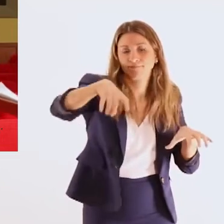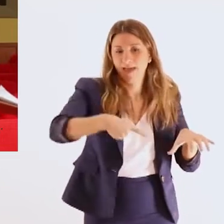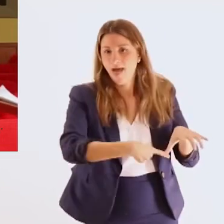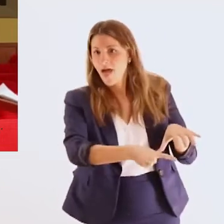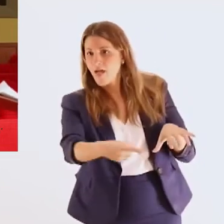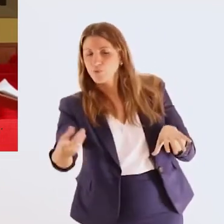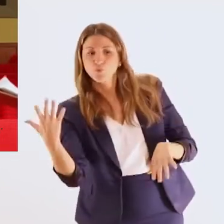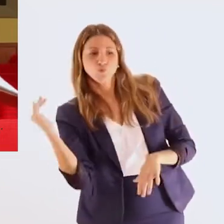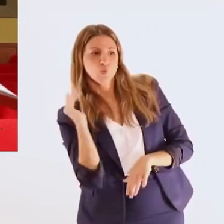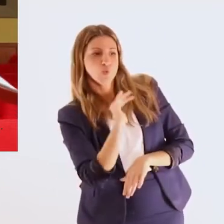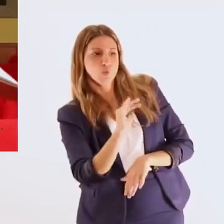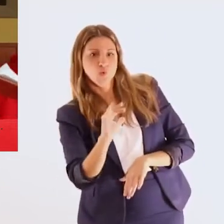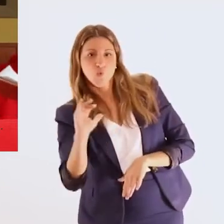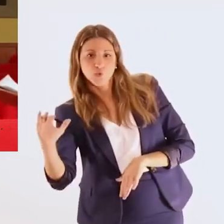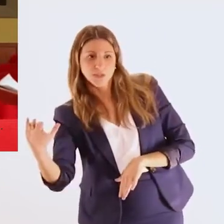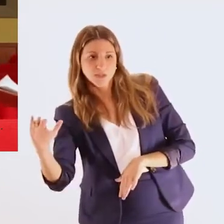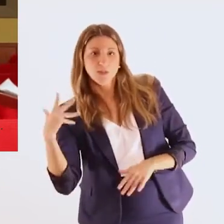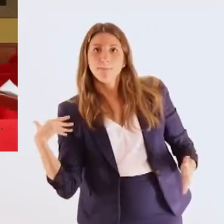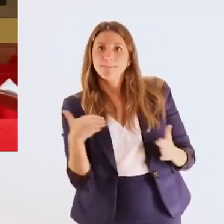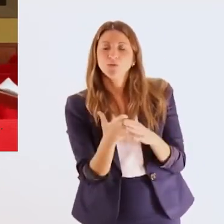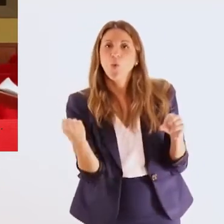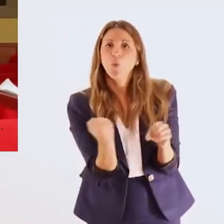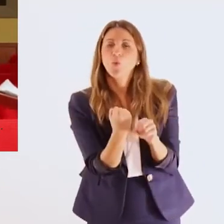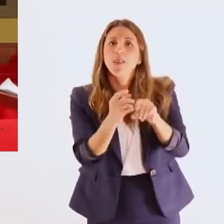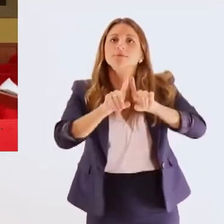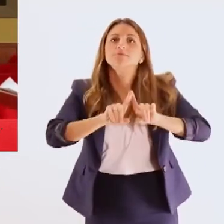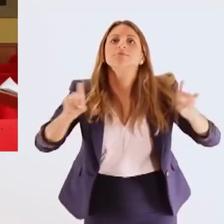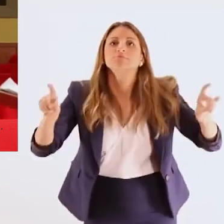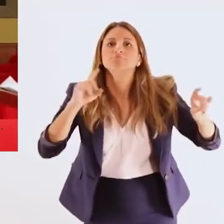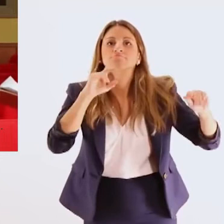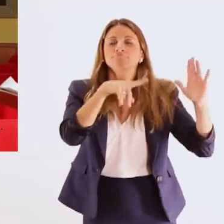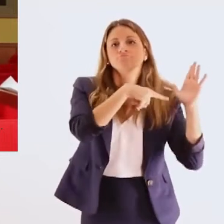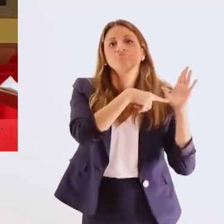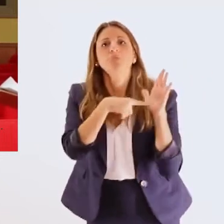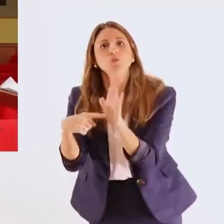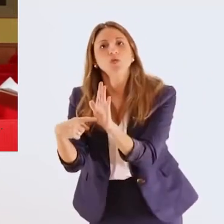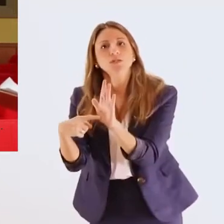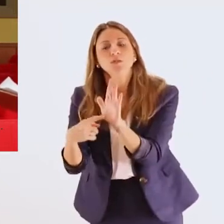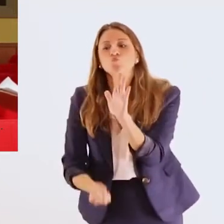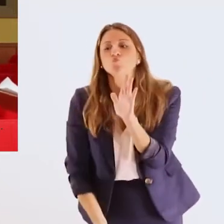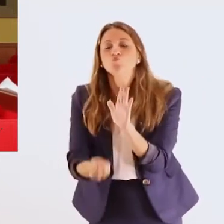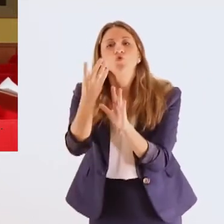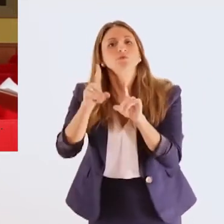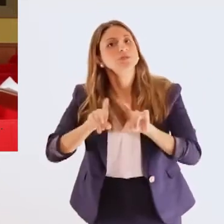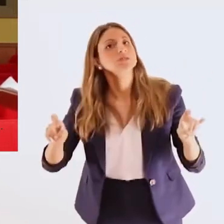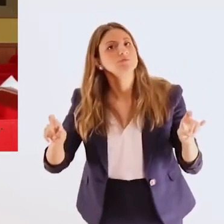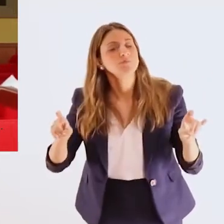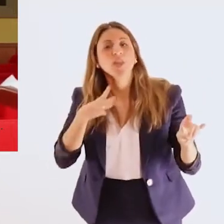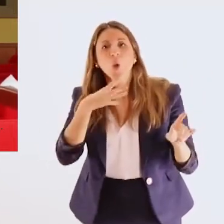Υπουργεία να καταθέσουν λεπτομερή αναλυτική